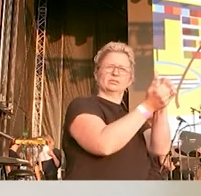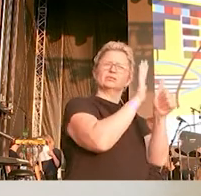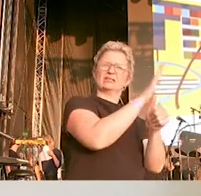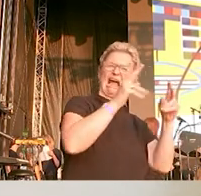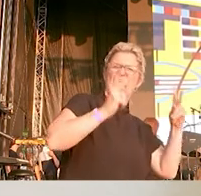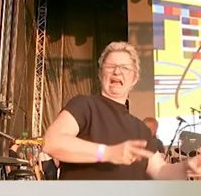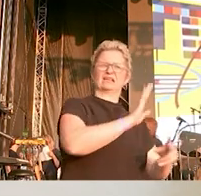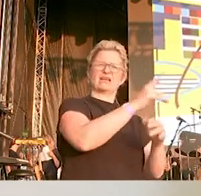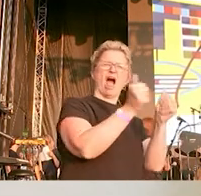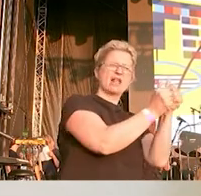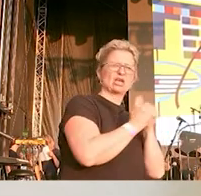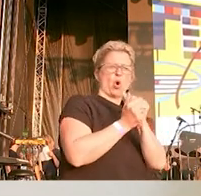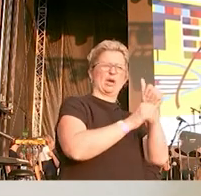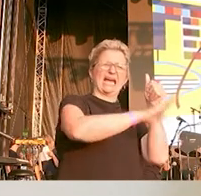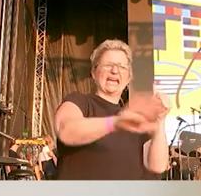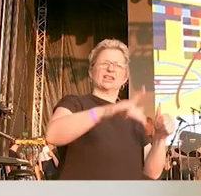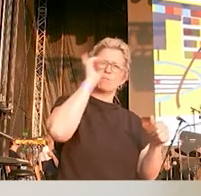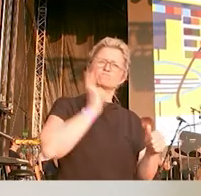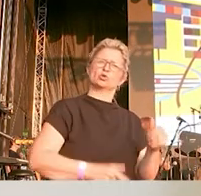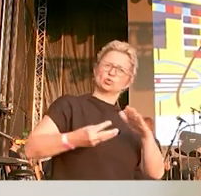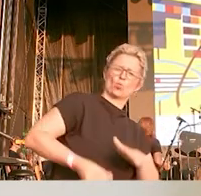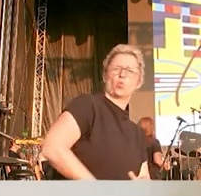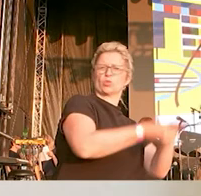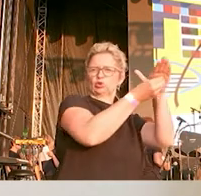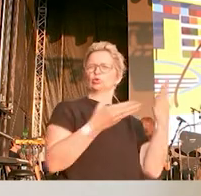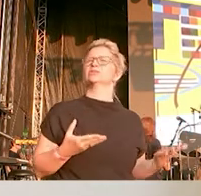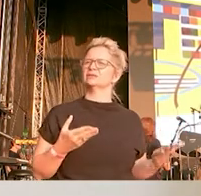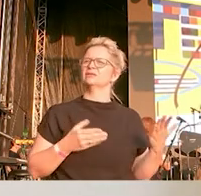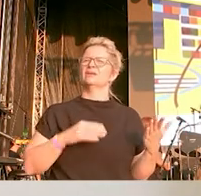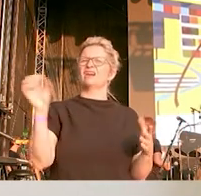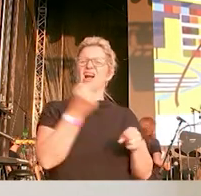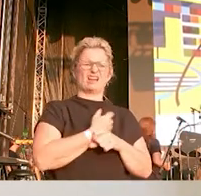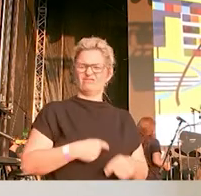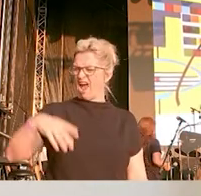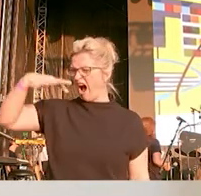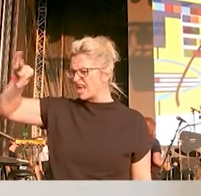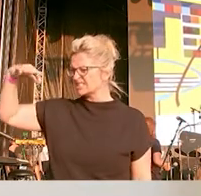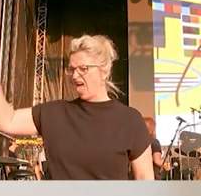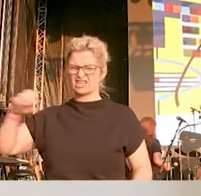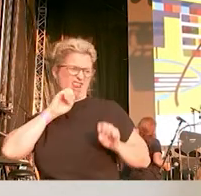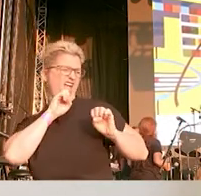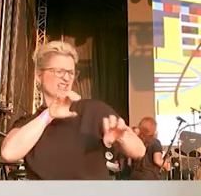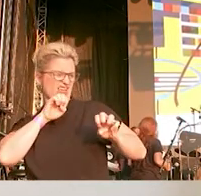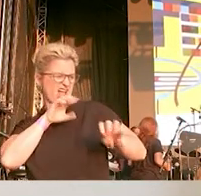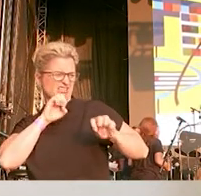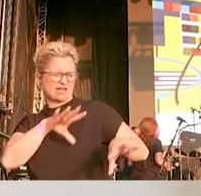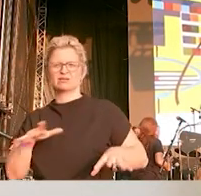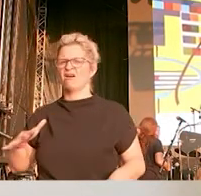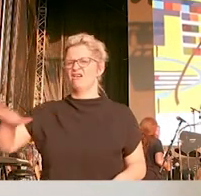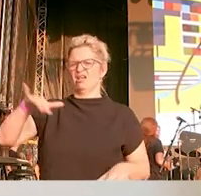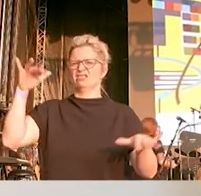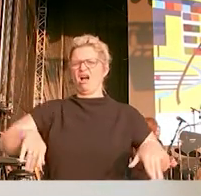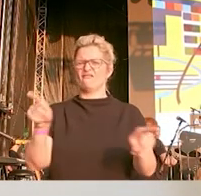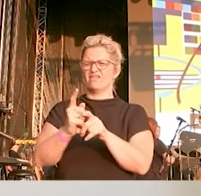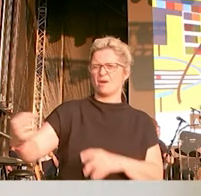Angehörigen und Kinder. Wir können das nicht zulassen, dass einzelne Hetzer da eine Macht sich